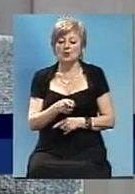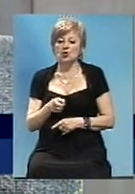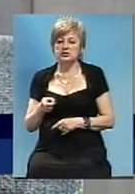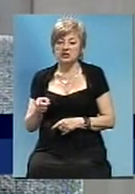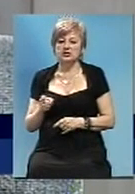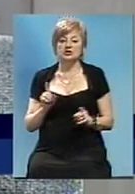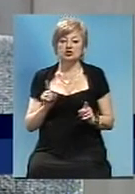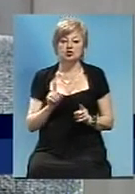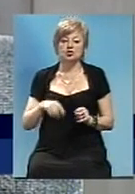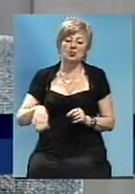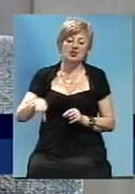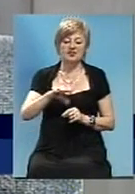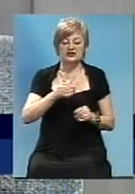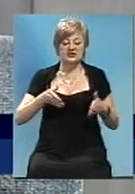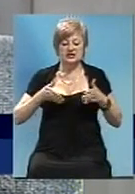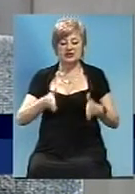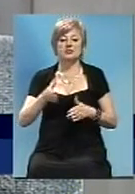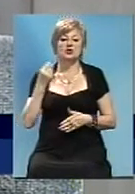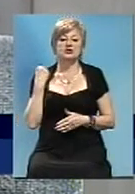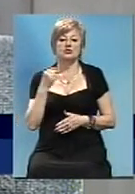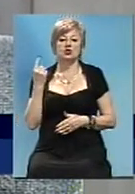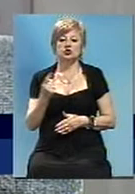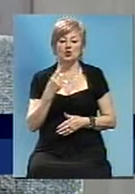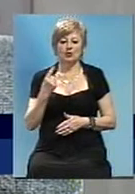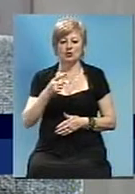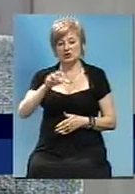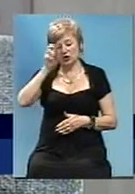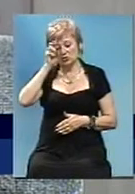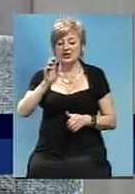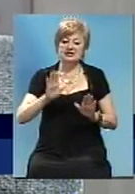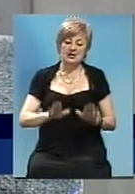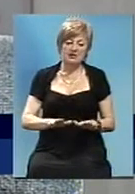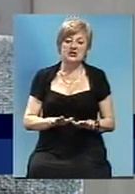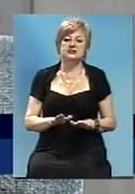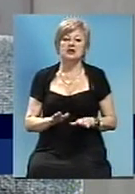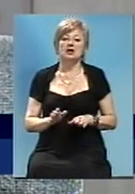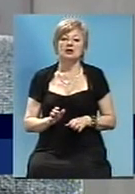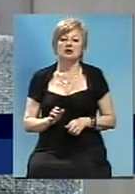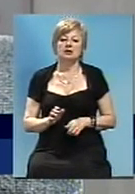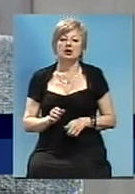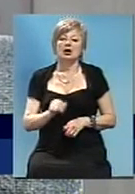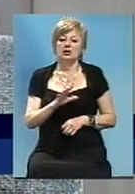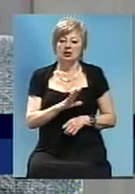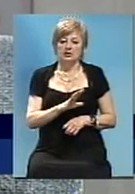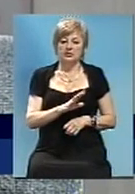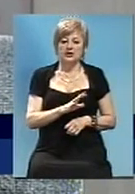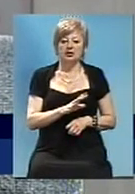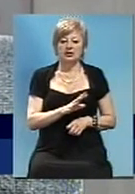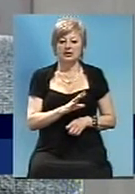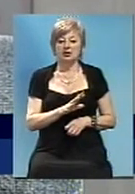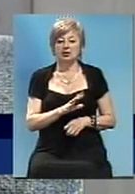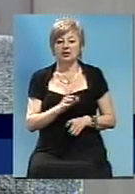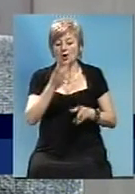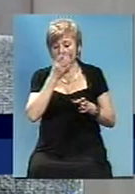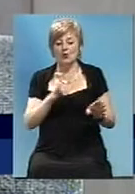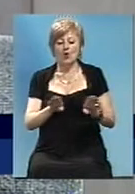щоб всі дороги в Запорізькій області, державні і місні, в тому числі, були схожі на